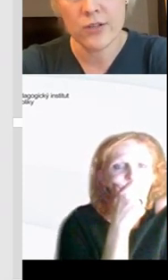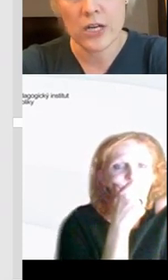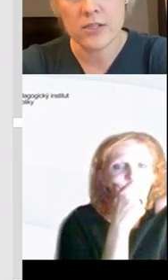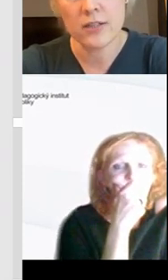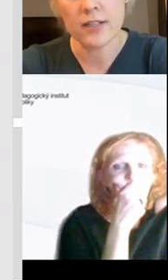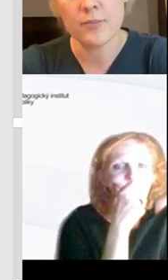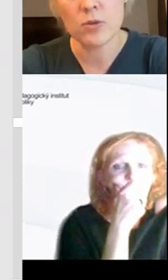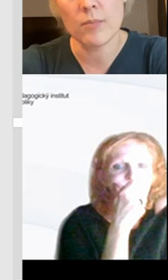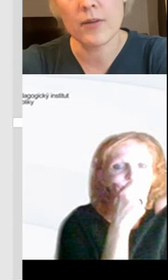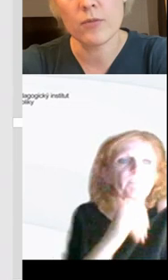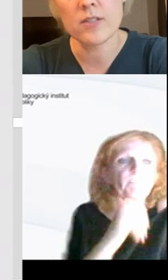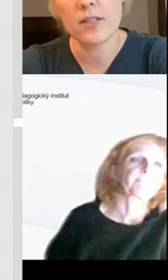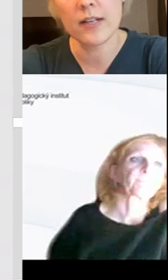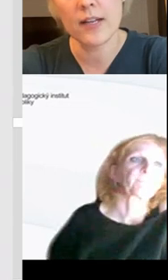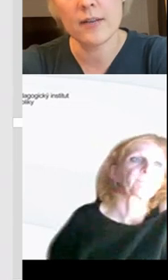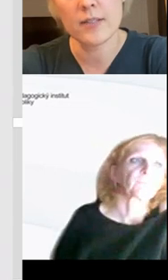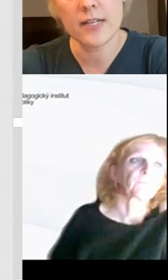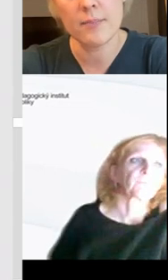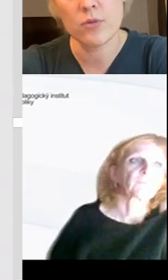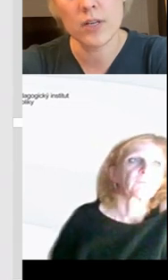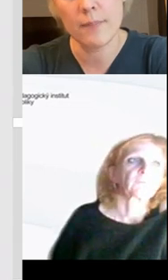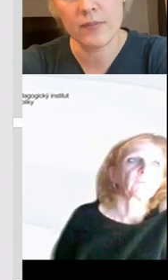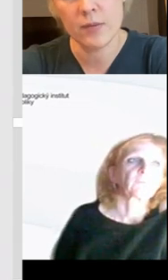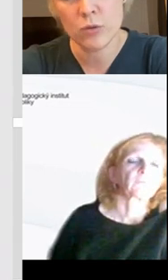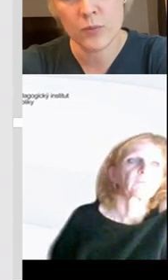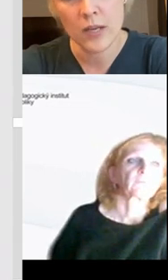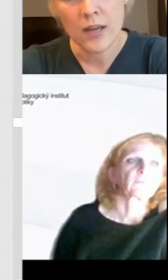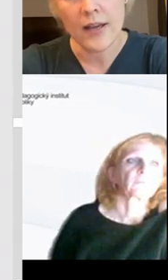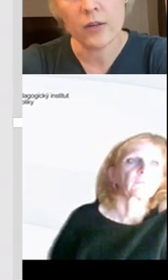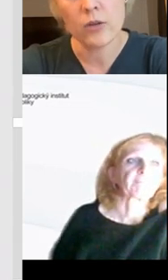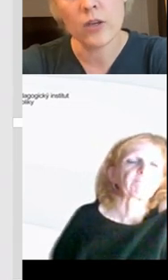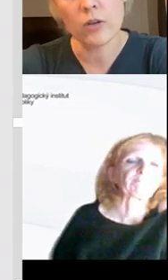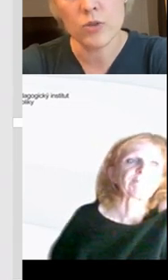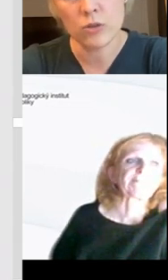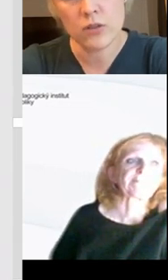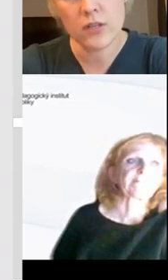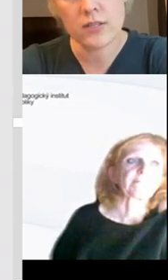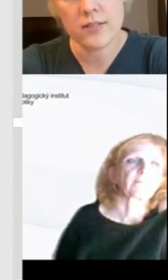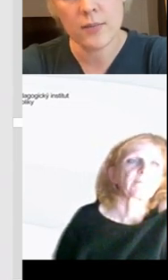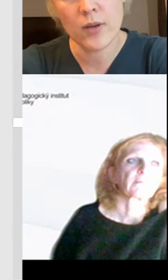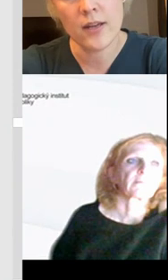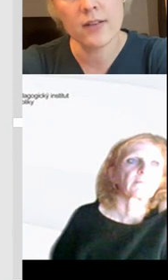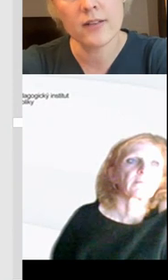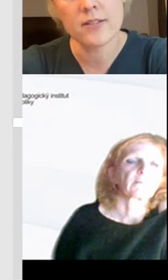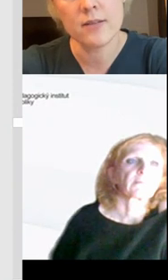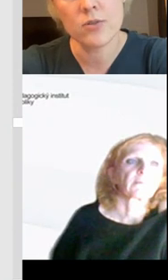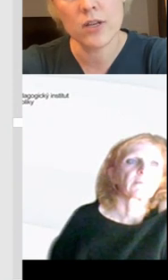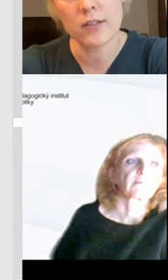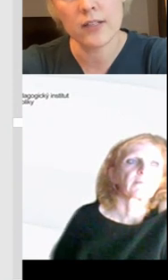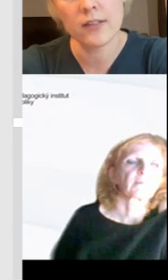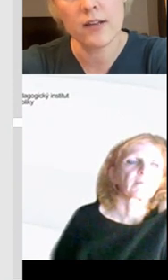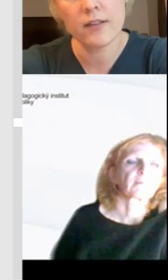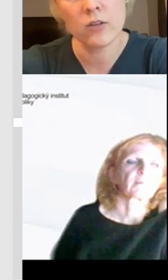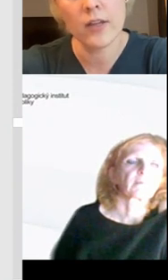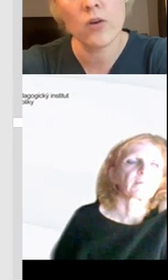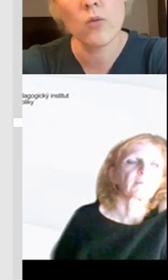týče té pravé části, tak tam jsou opravdu věci, které se dají použít na prvním stupni a je to hodně o tom, že to dítě se seznamuje s tím,